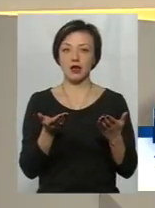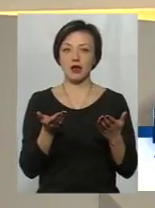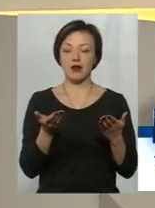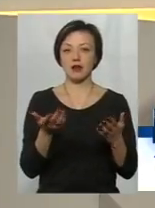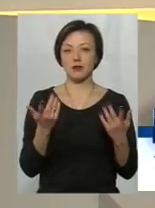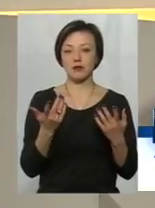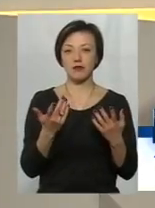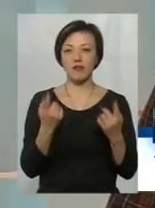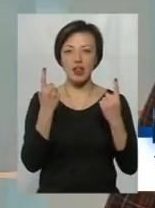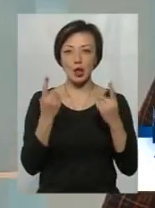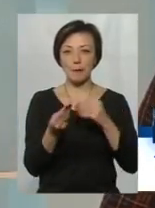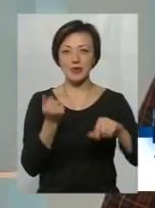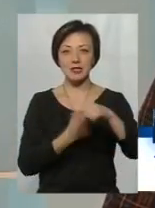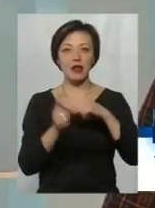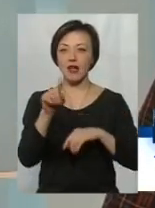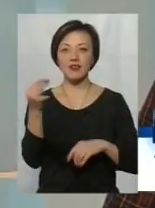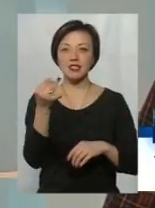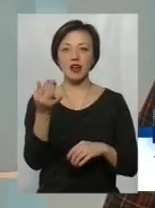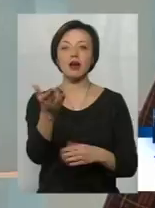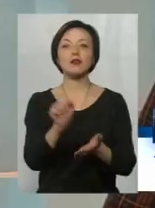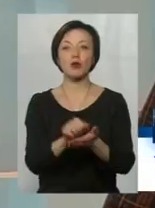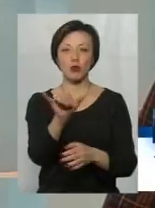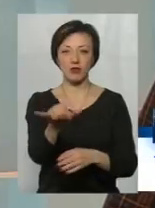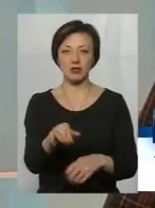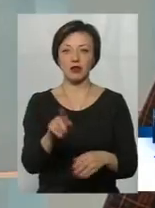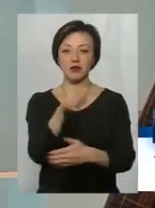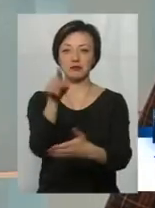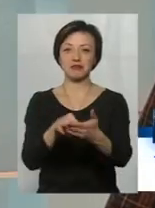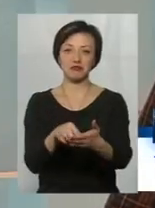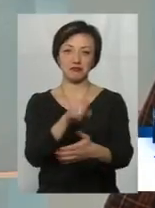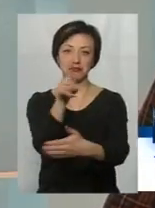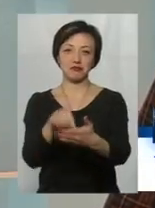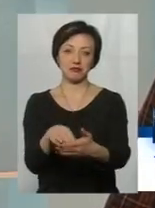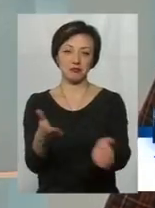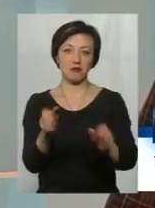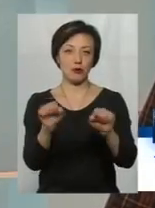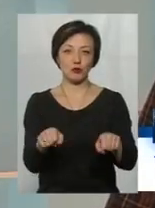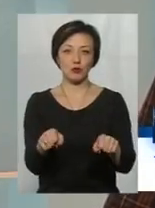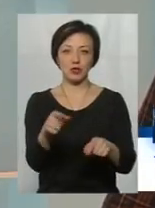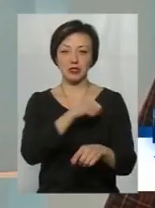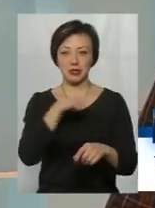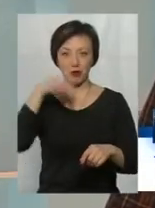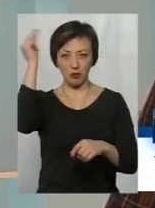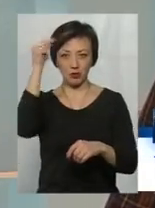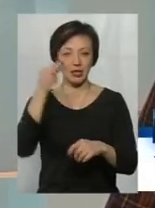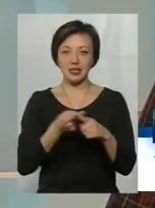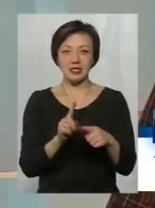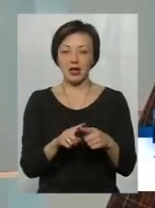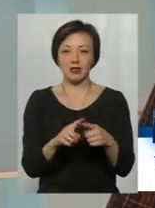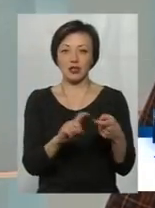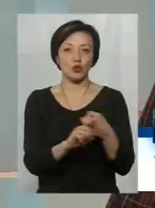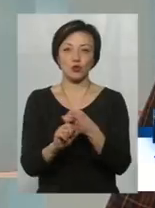в гублі і так далі вони навіть не цікавляться, який ти маєш диплом. Вони дають тобі тестове завдання і ти можеш бути самоучкою. Звісно, це не